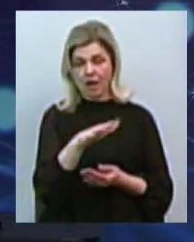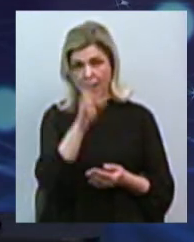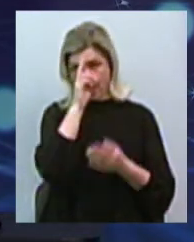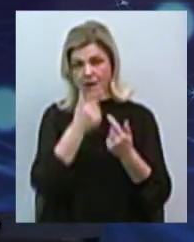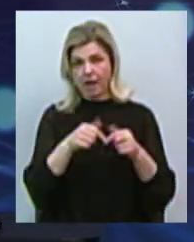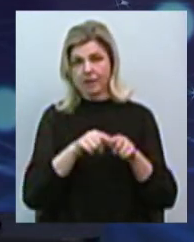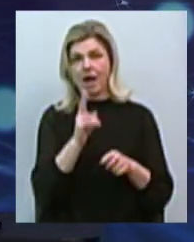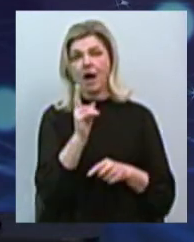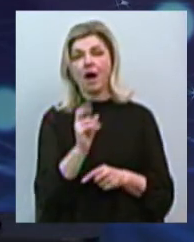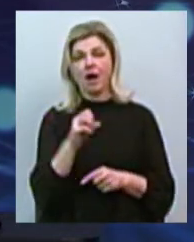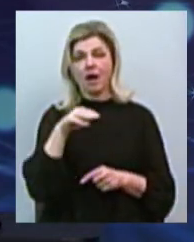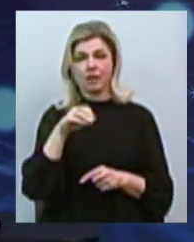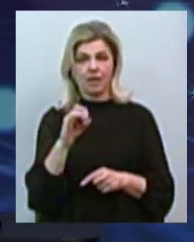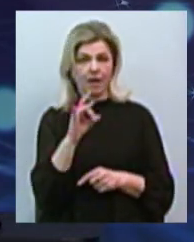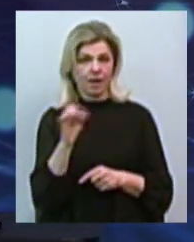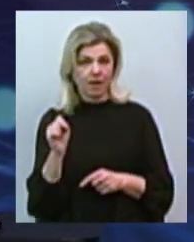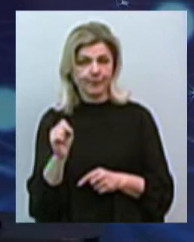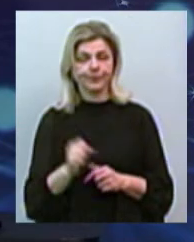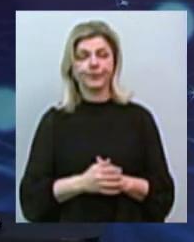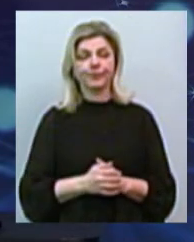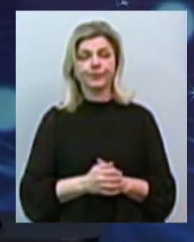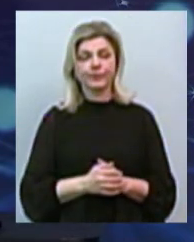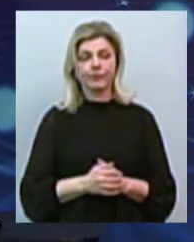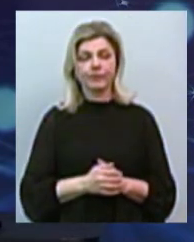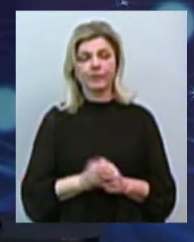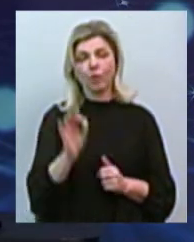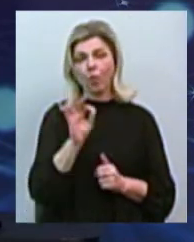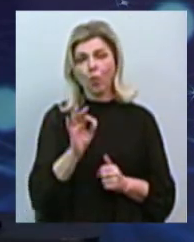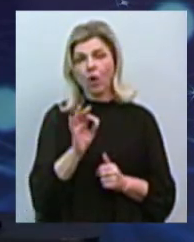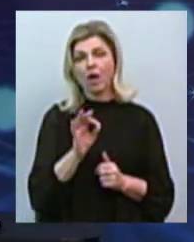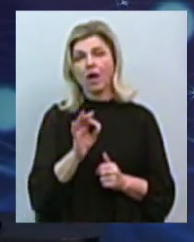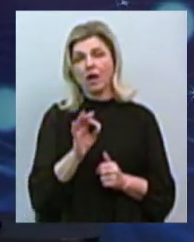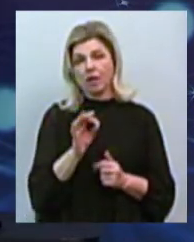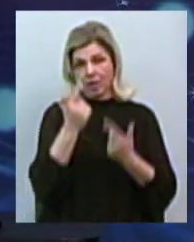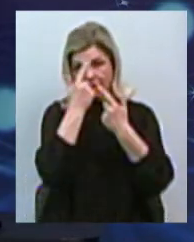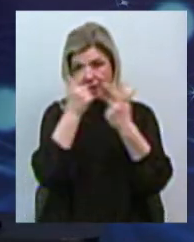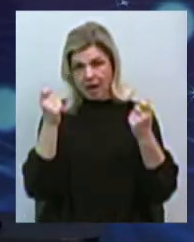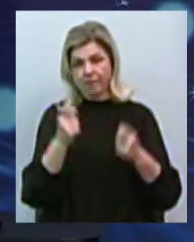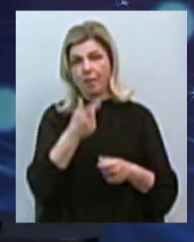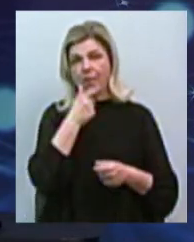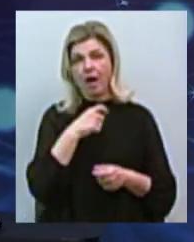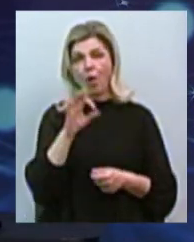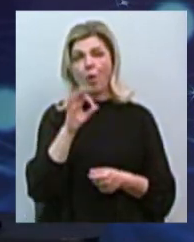Щодо заяв пана Амеляна, то дійсно,